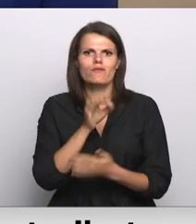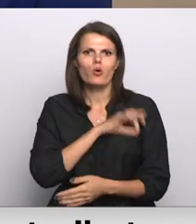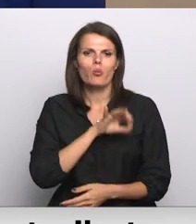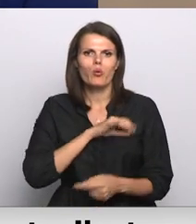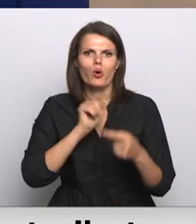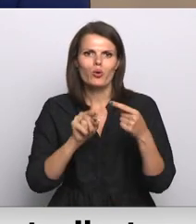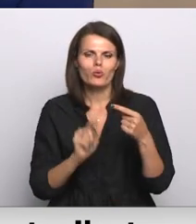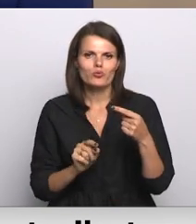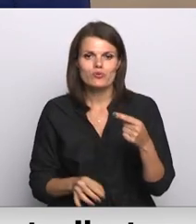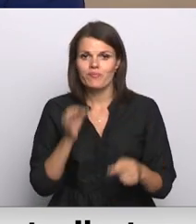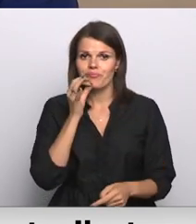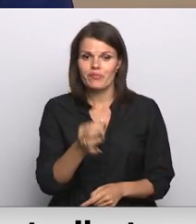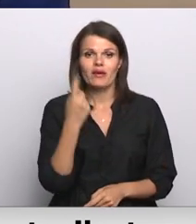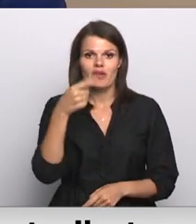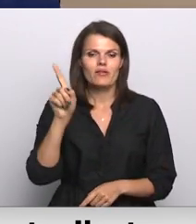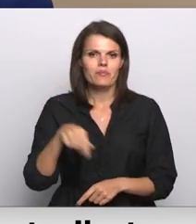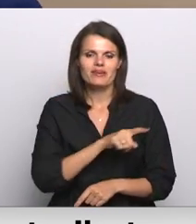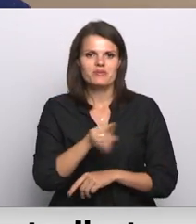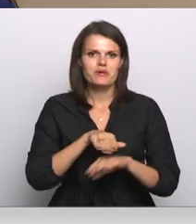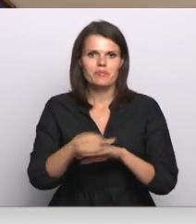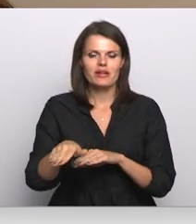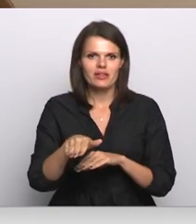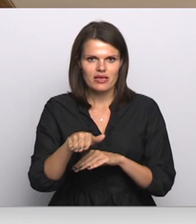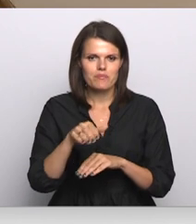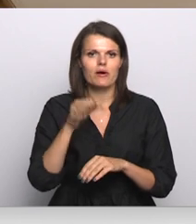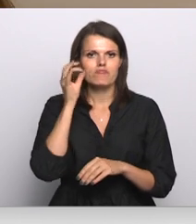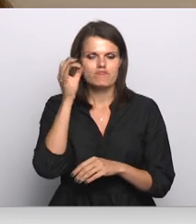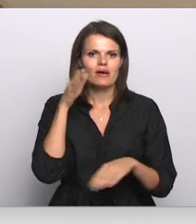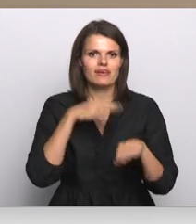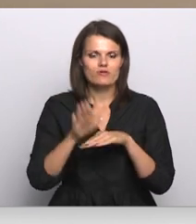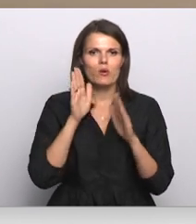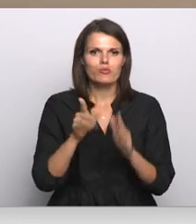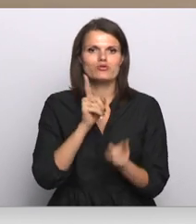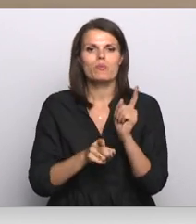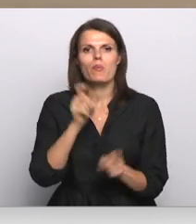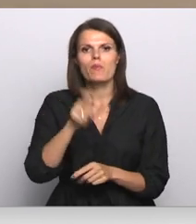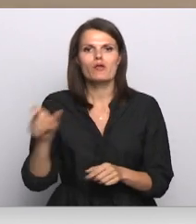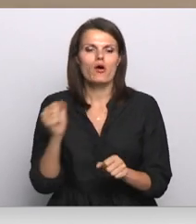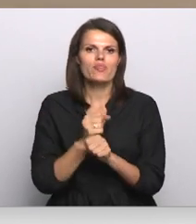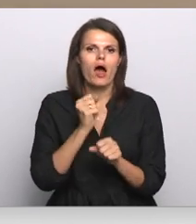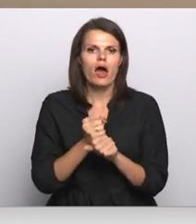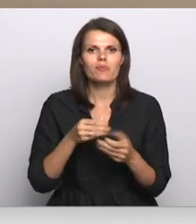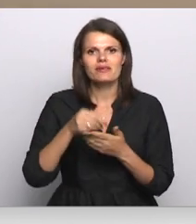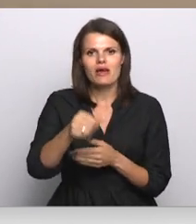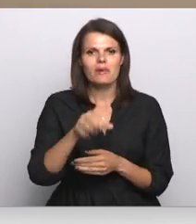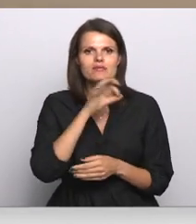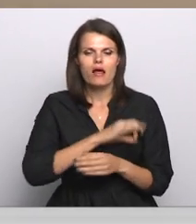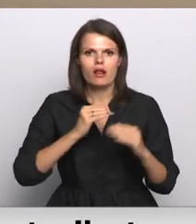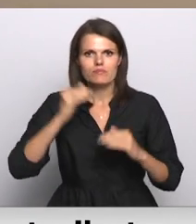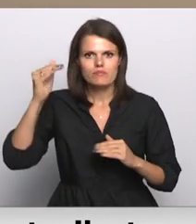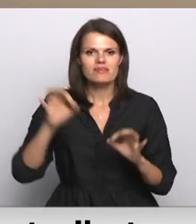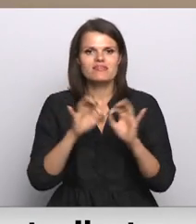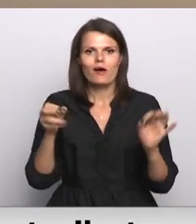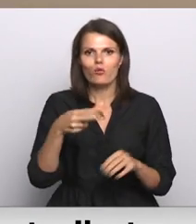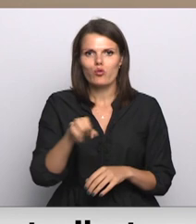Tātad viena prasība, var teikt, ir pilnībā izpildīta. Būs šis pedagoga darba samakas paaugstināšanas grafikas visiem pedagogiem, sākot no